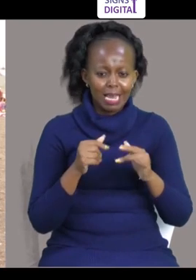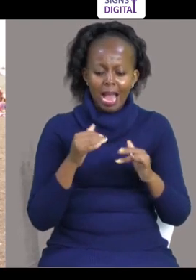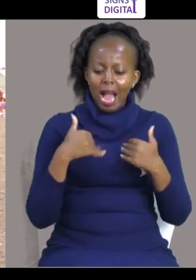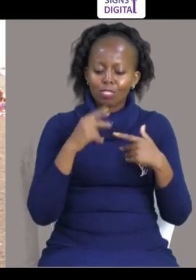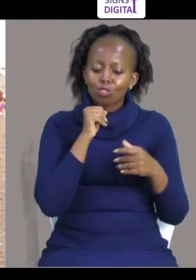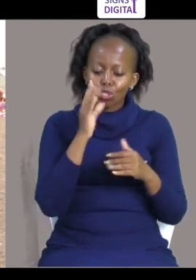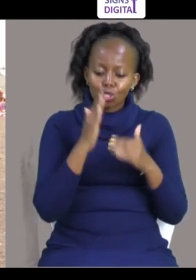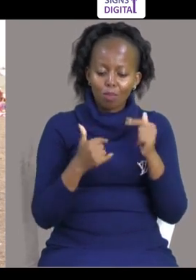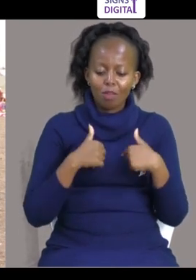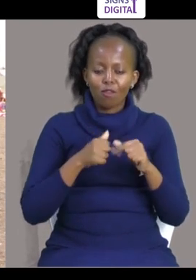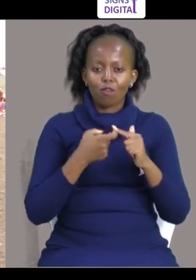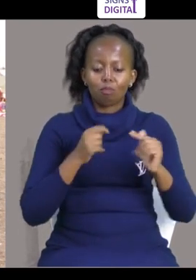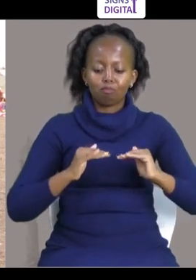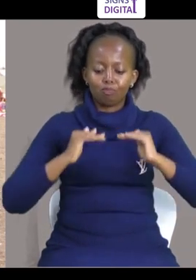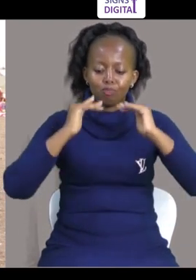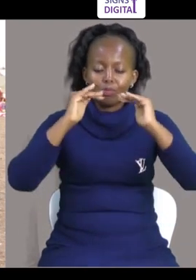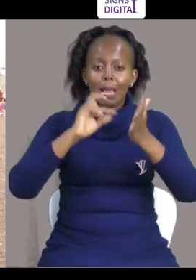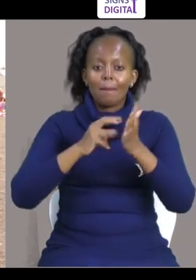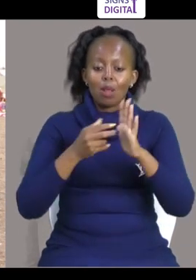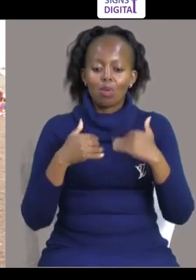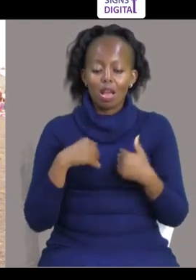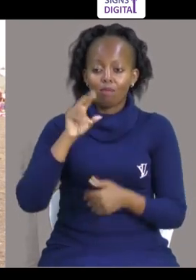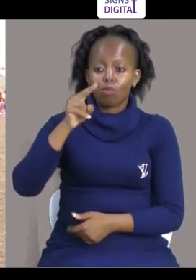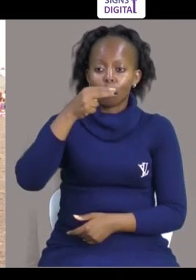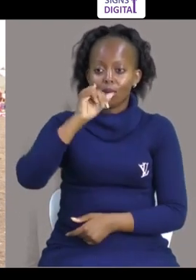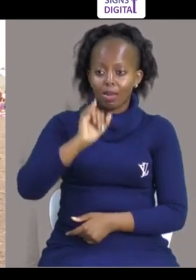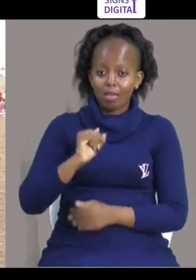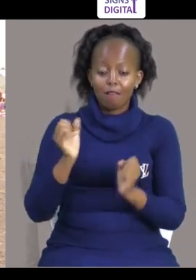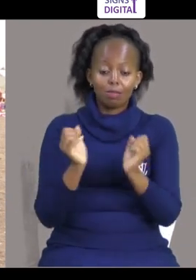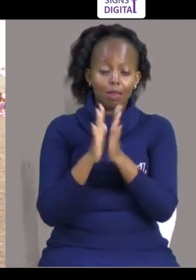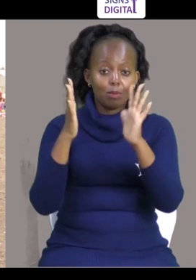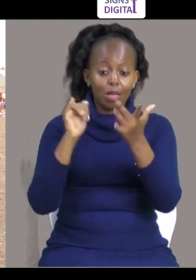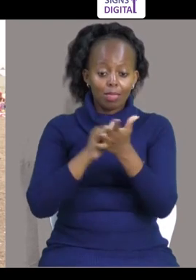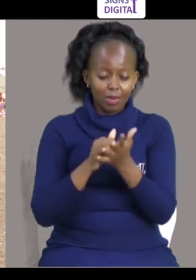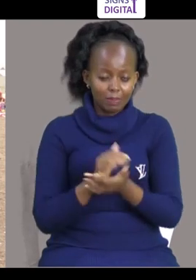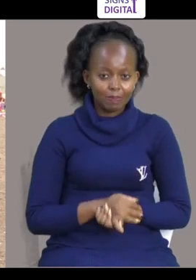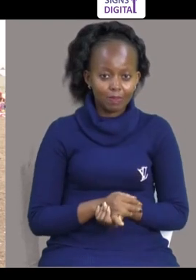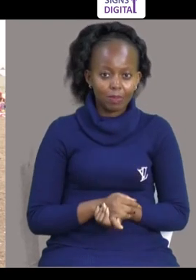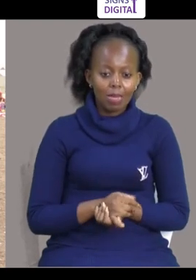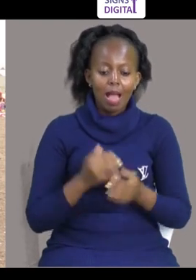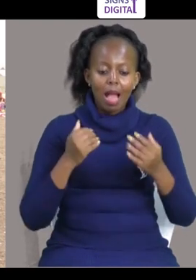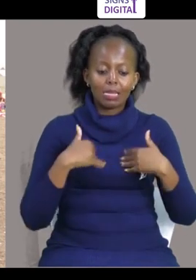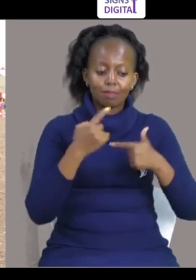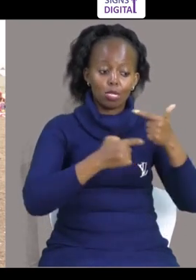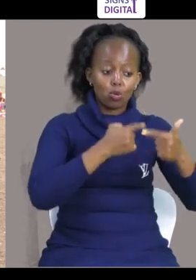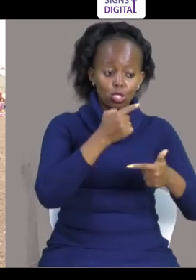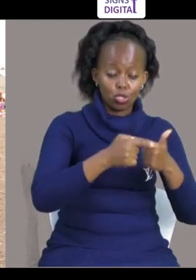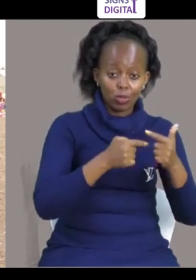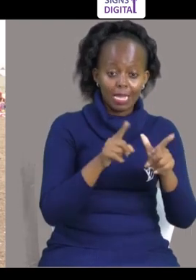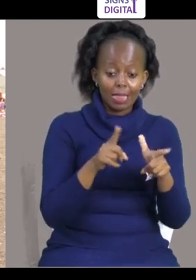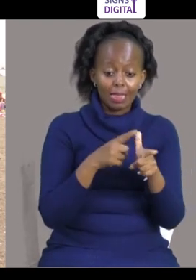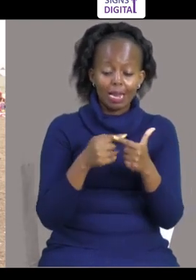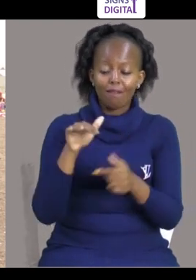Kujadizuia Kuhendelea Hivisawa Kwa hivo Tukuna Muhai festivals Ambao Nime